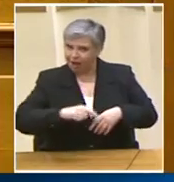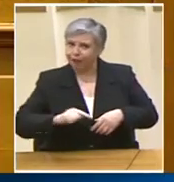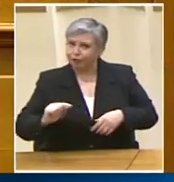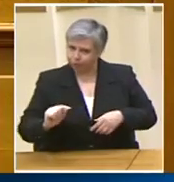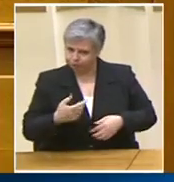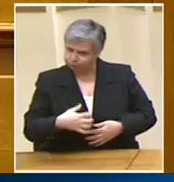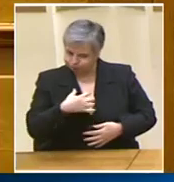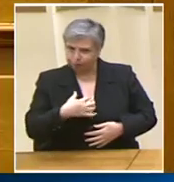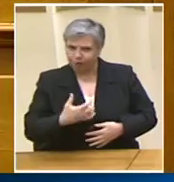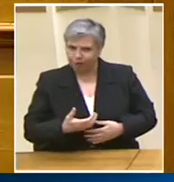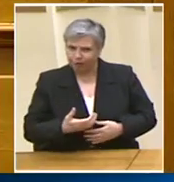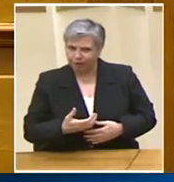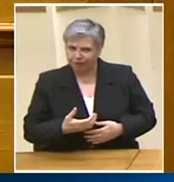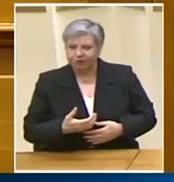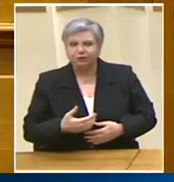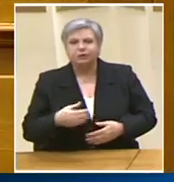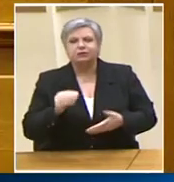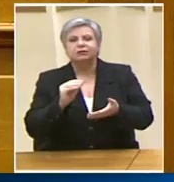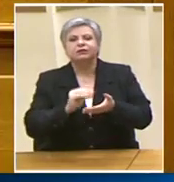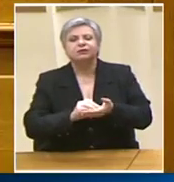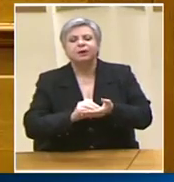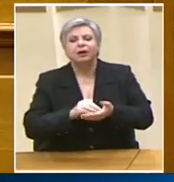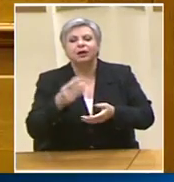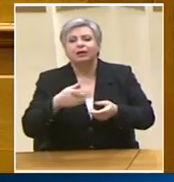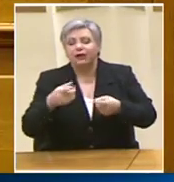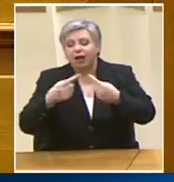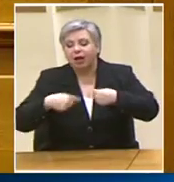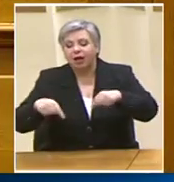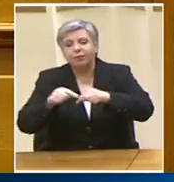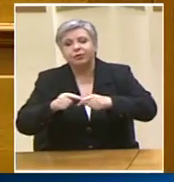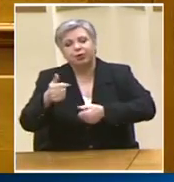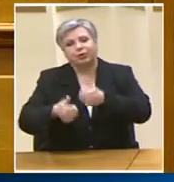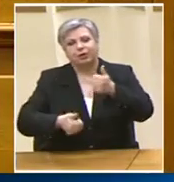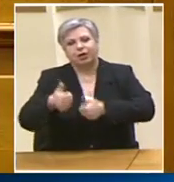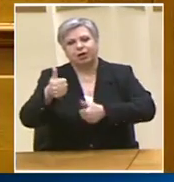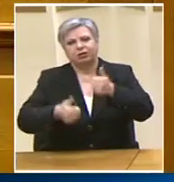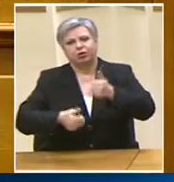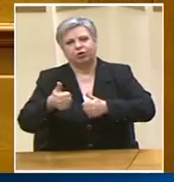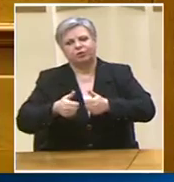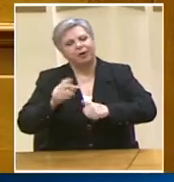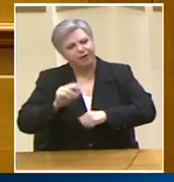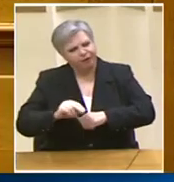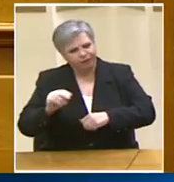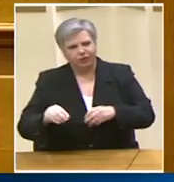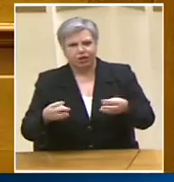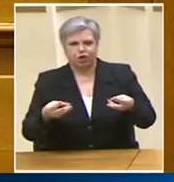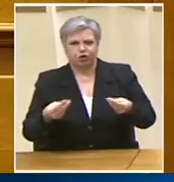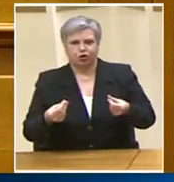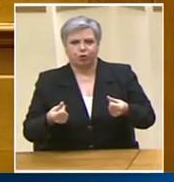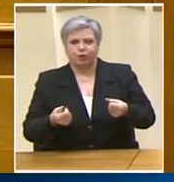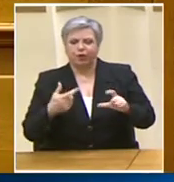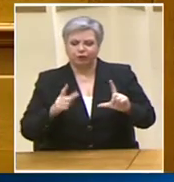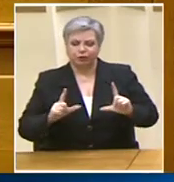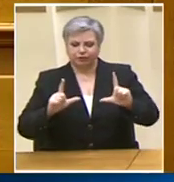χειρότερα κάνετε και στο θέμα της Επιτροπής Ανταγωνισμού με μια ξεκάθαρα φωτογραφική διάταξη